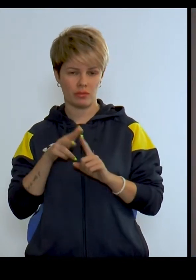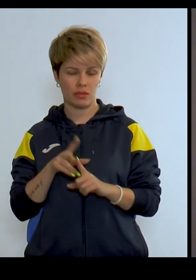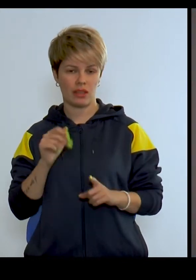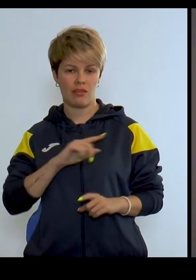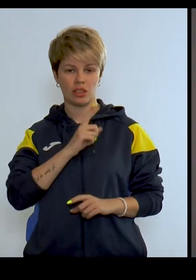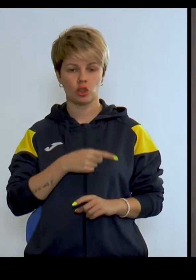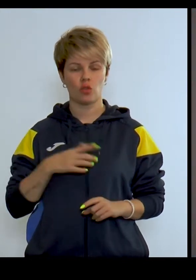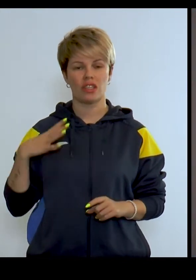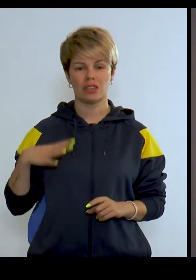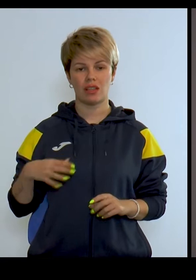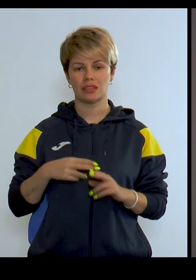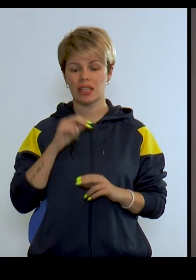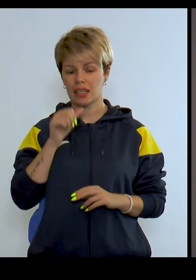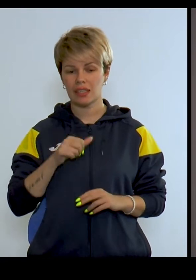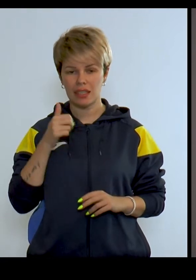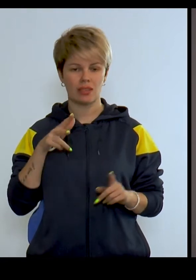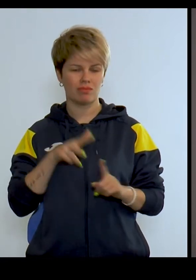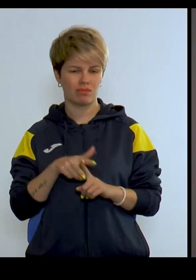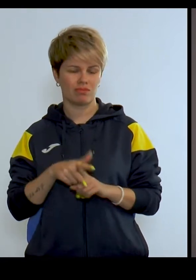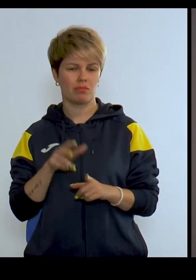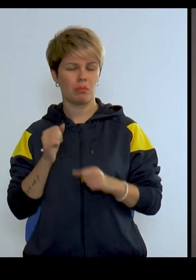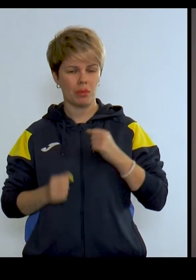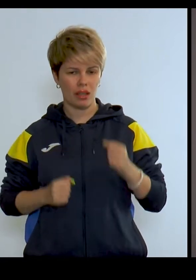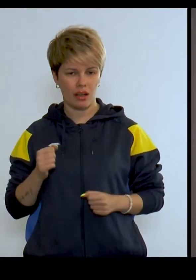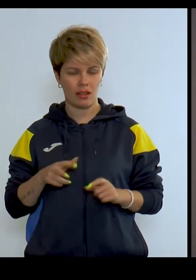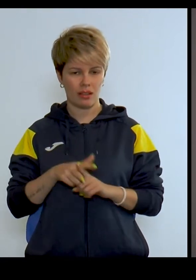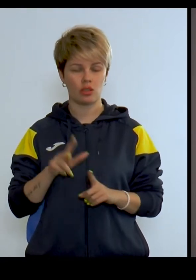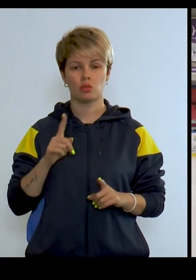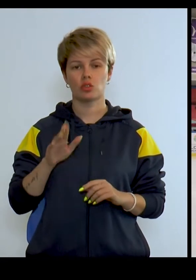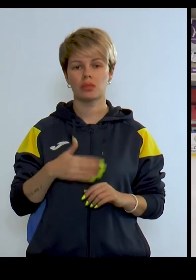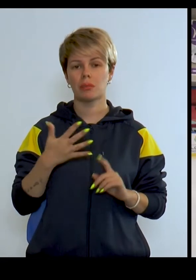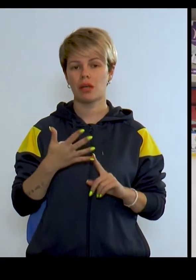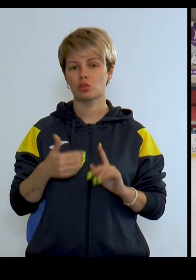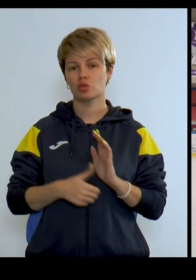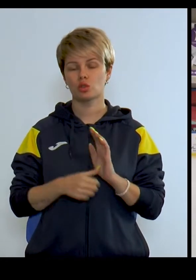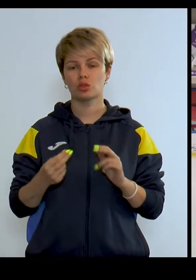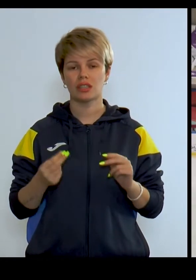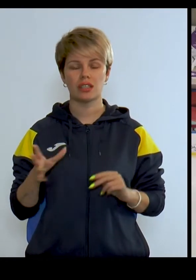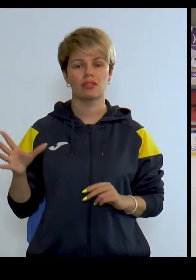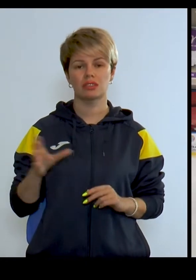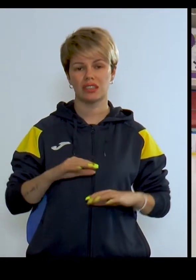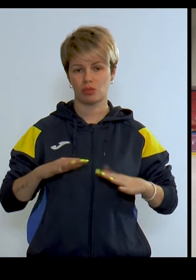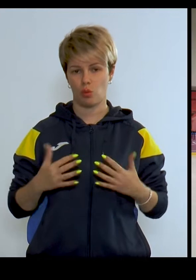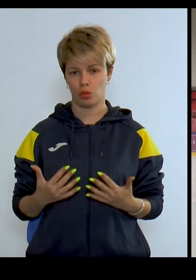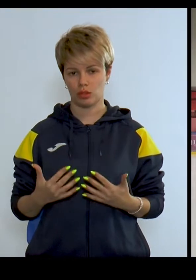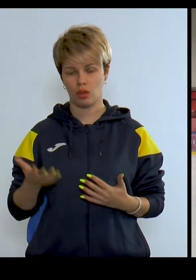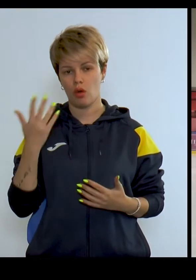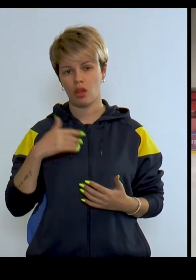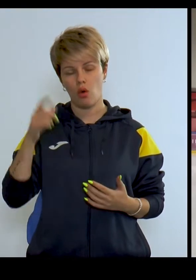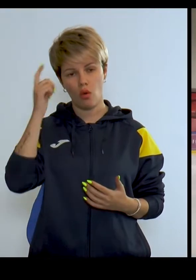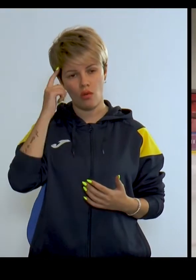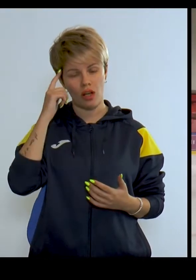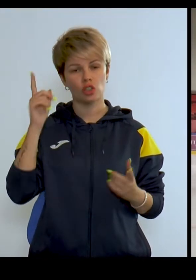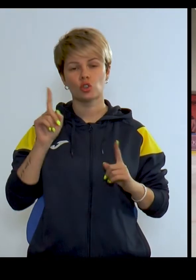фізичну витривалість. Тобто ми цей рік ганяли, бігали, бігали, тому що після 5-6 гри всі втомляться.